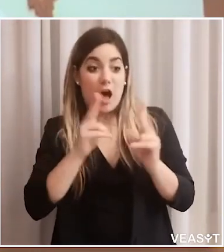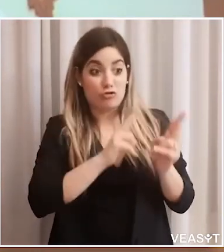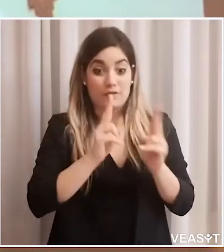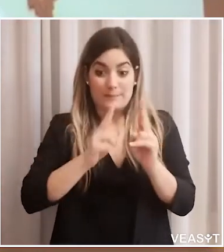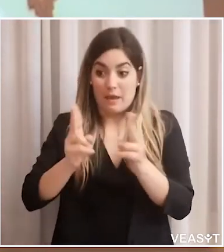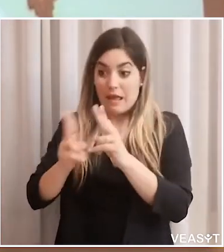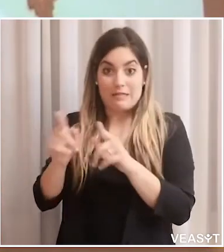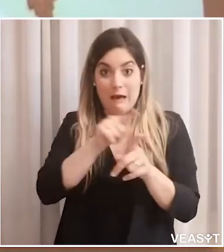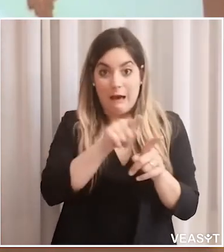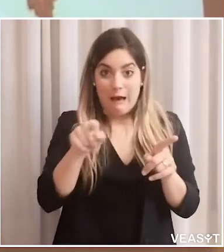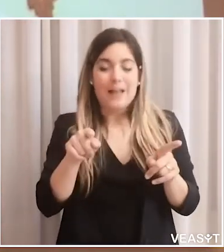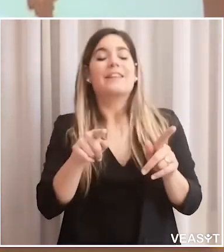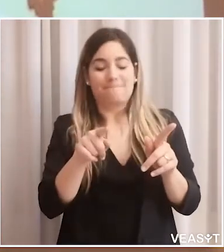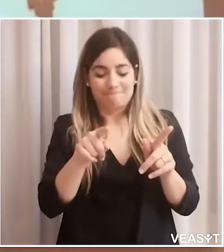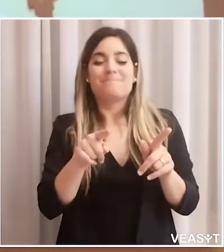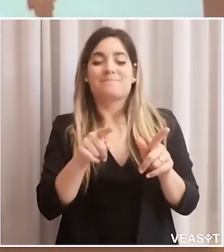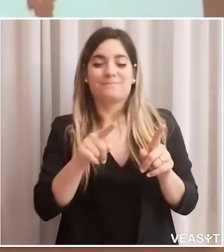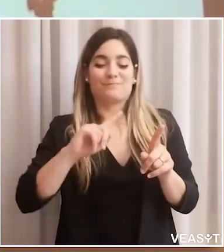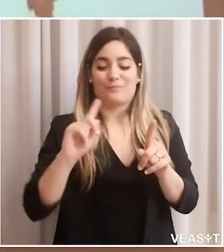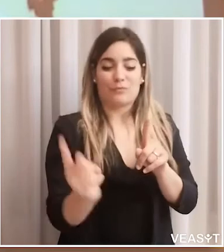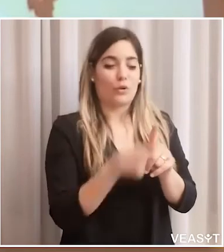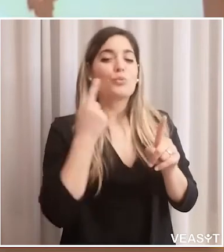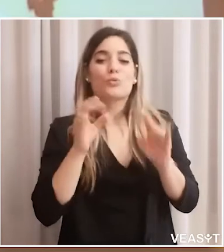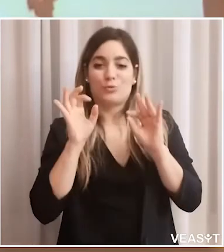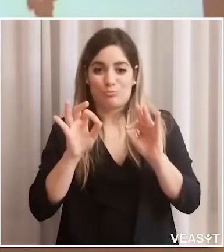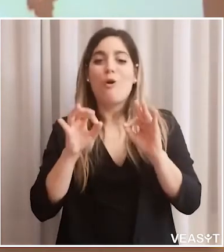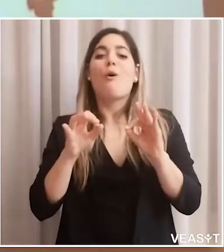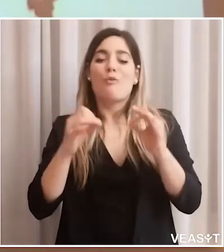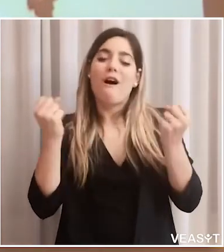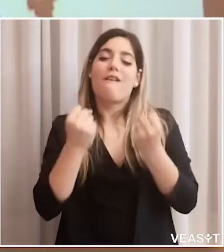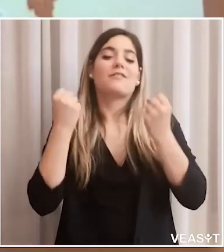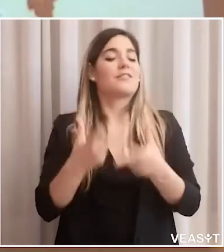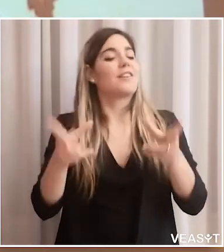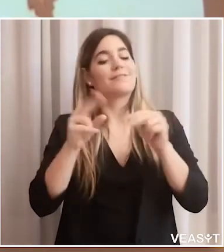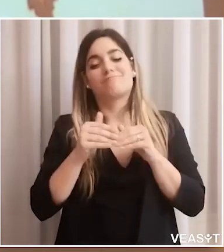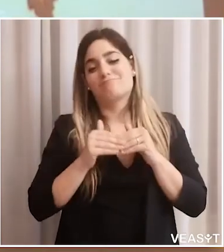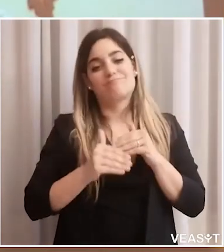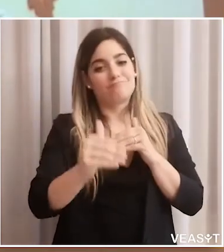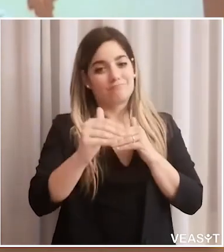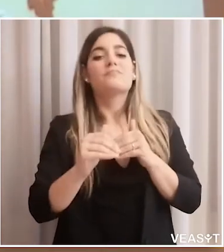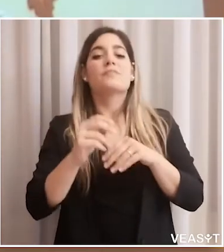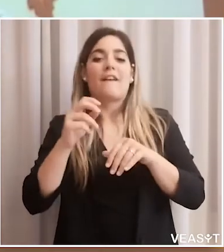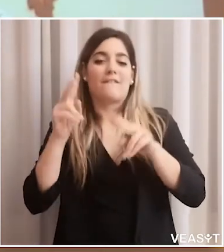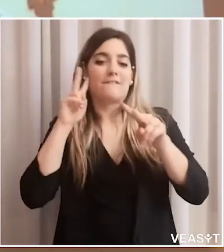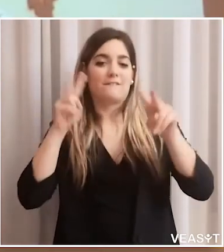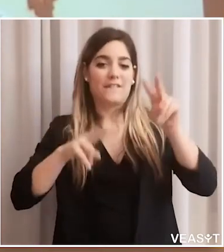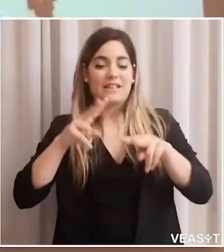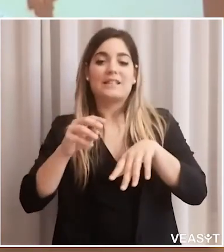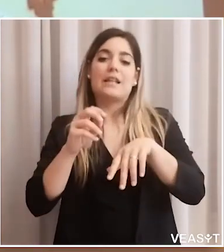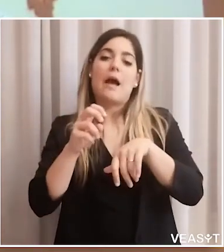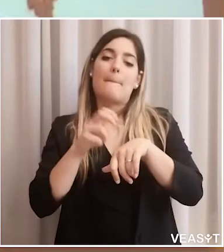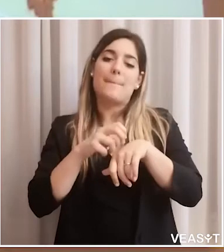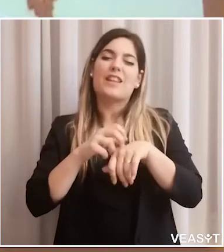'ospedale di Bussoleno, presso l'ospedale di Venano, presso l'ospedale di San Donivaggio, hanno ripreso a